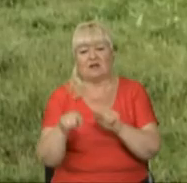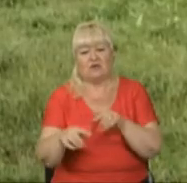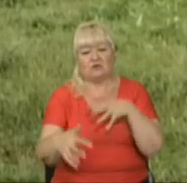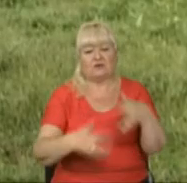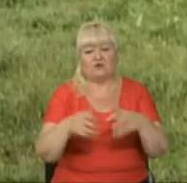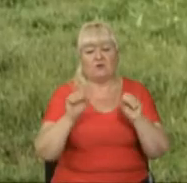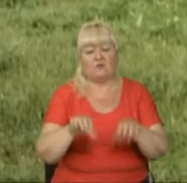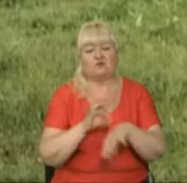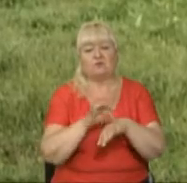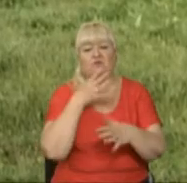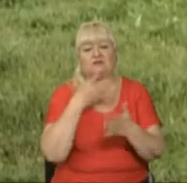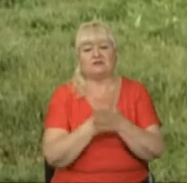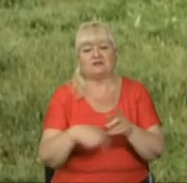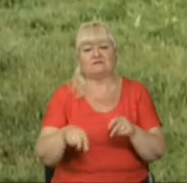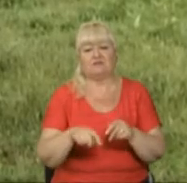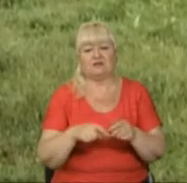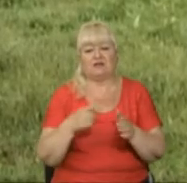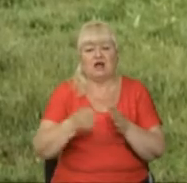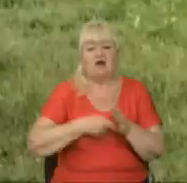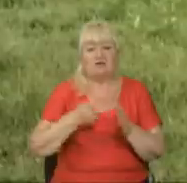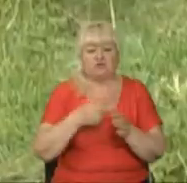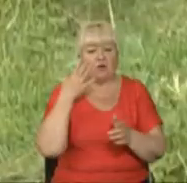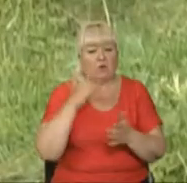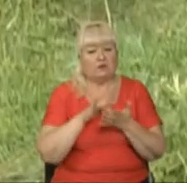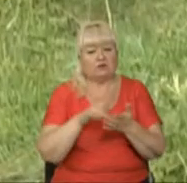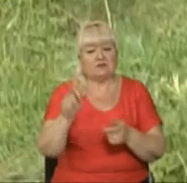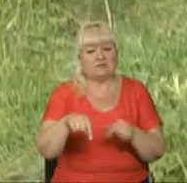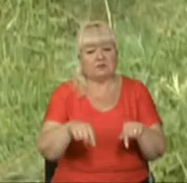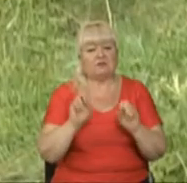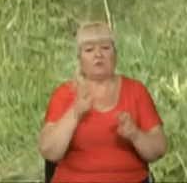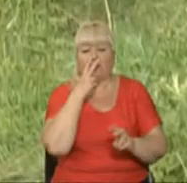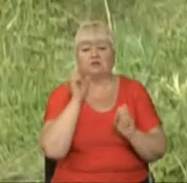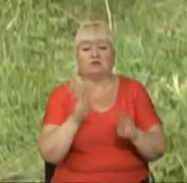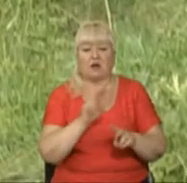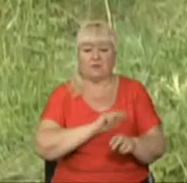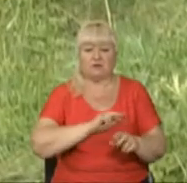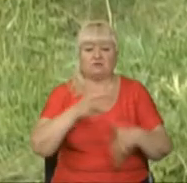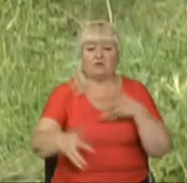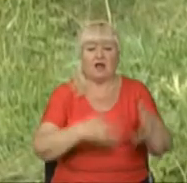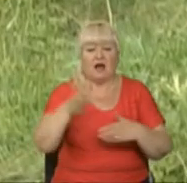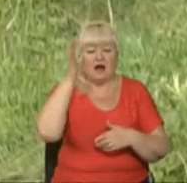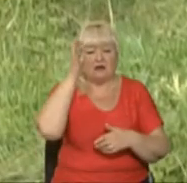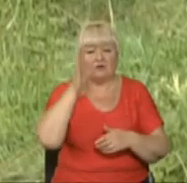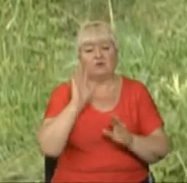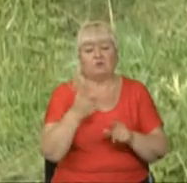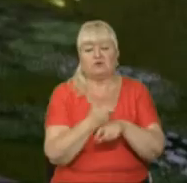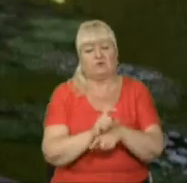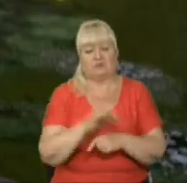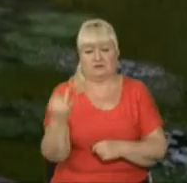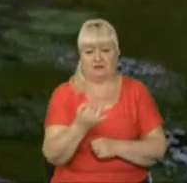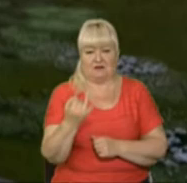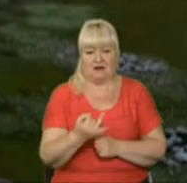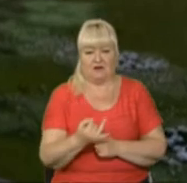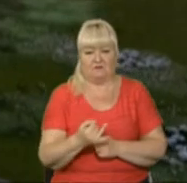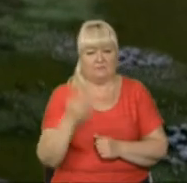можуть проводити свої дослідження. Коли туристи приїдуть сюди і побачать, як тут працюють археологи, то це буде, звичайно, цікаво.